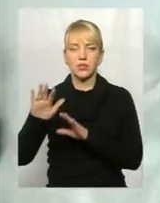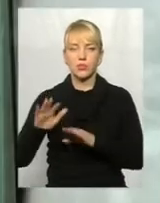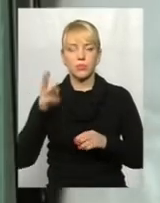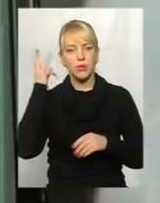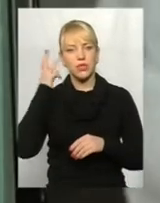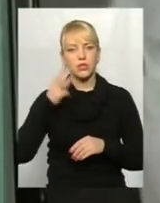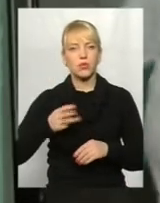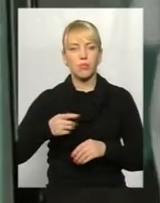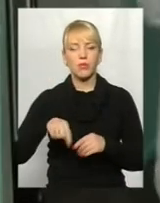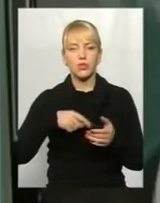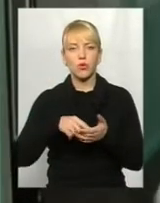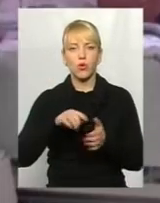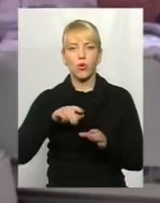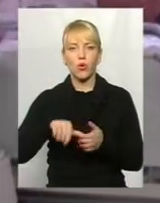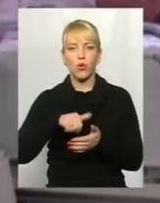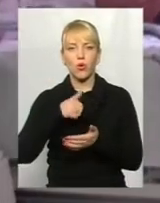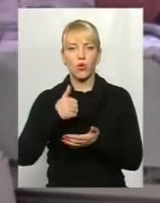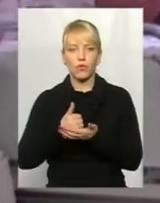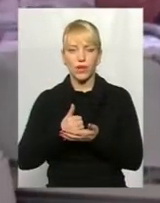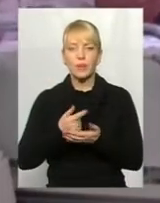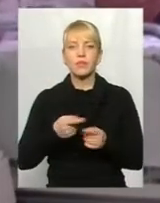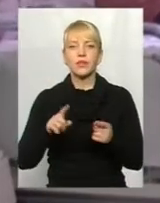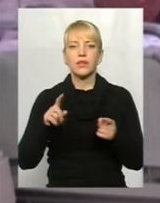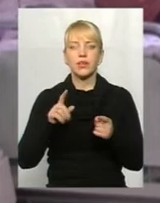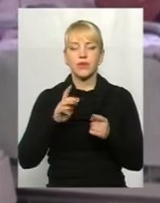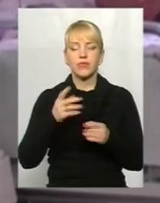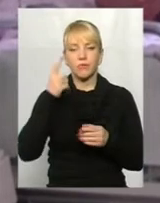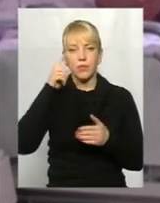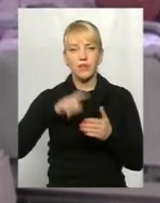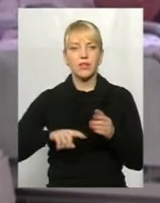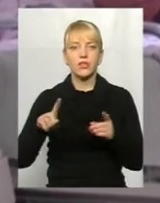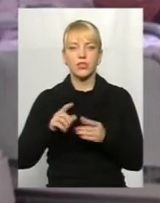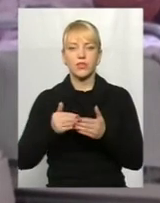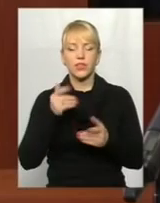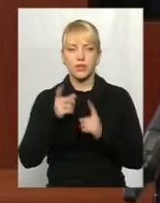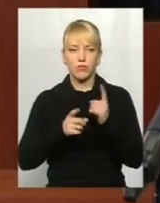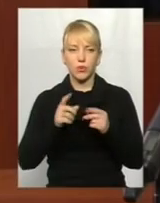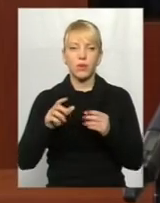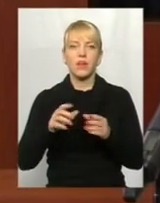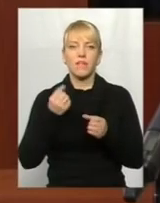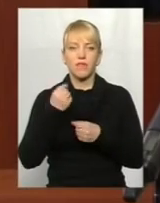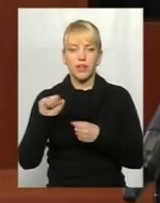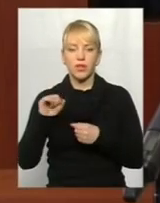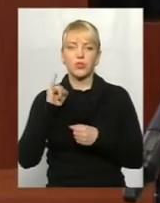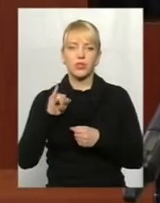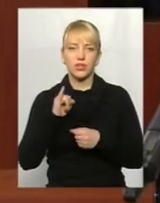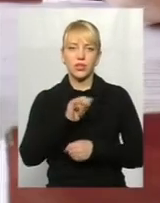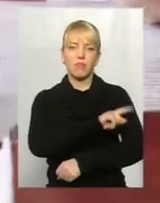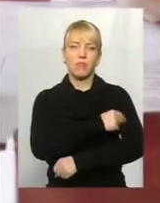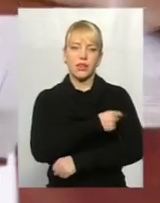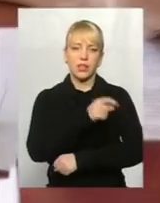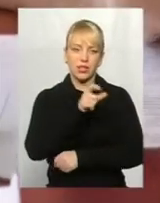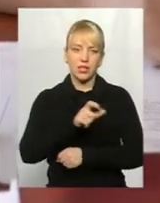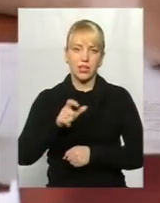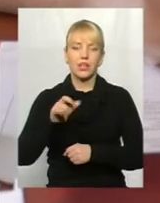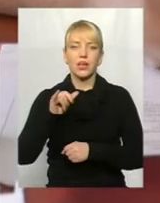голови, що курує галузь медицини, впевнена, від реформи виграють і медики, і пацієнти. В липні місяці вже